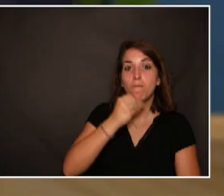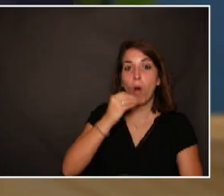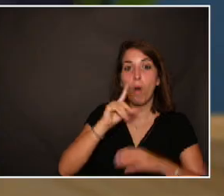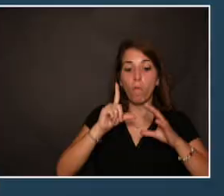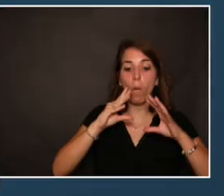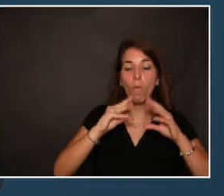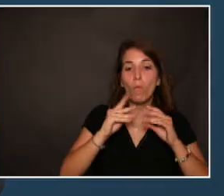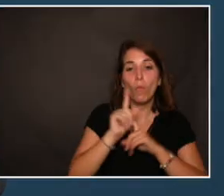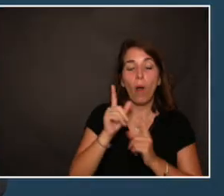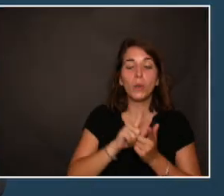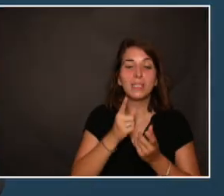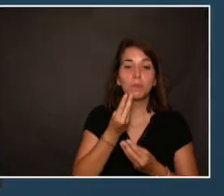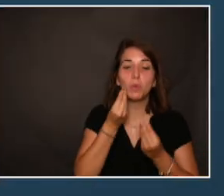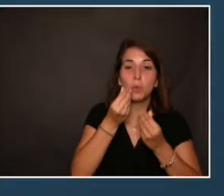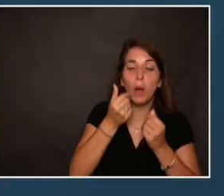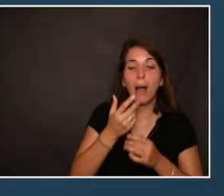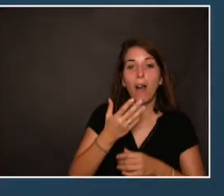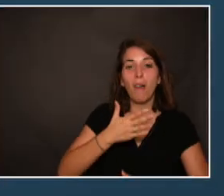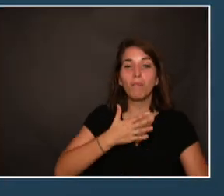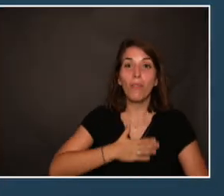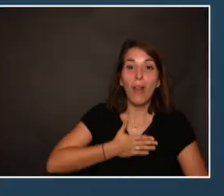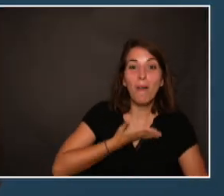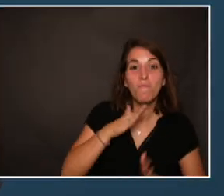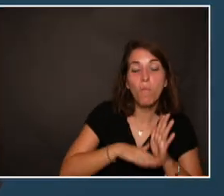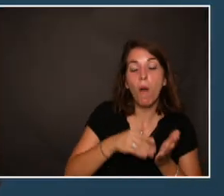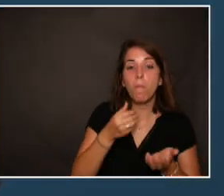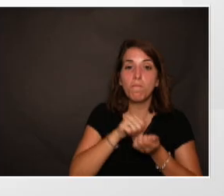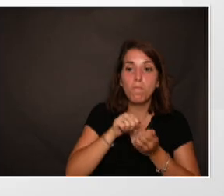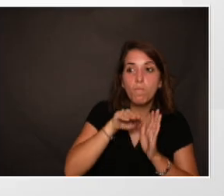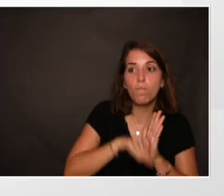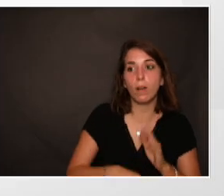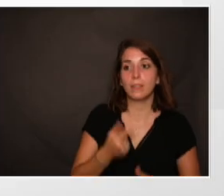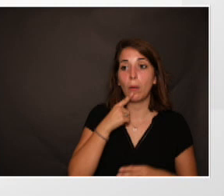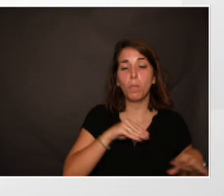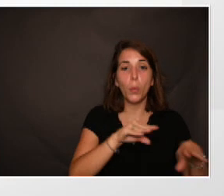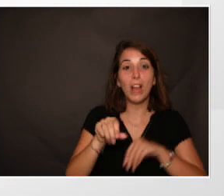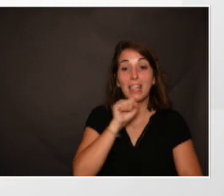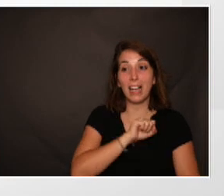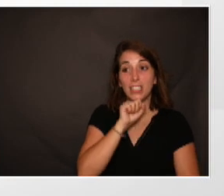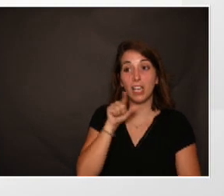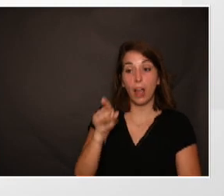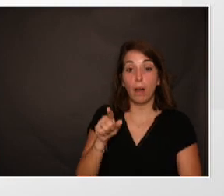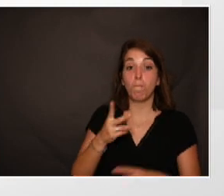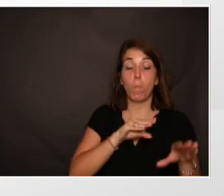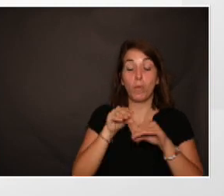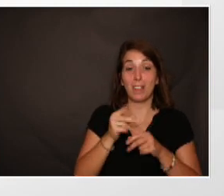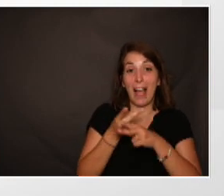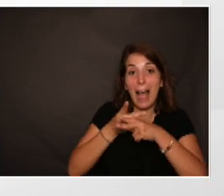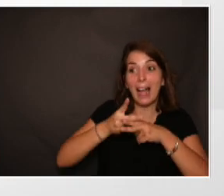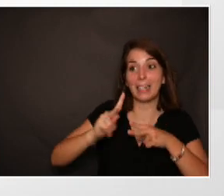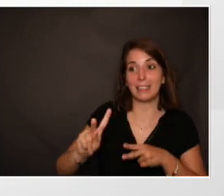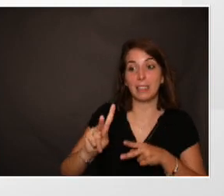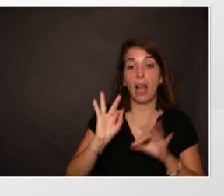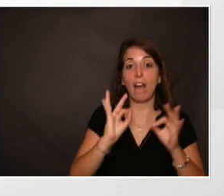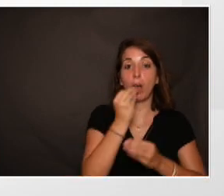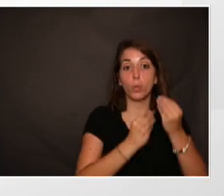appétissant et donc moins d'apport. Et effectivement, la population âgée, c'est une population qui est très à risque en soi de se